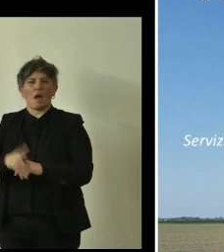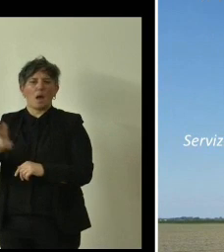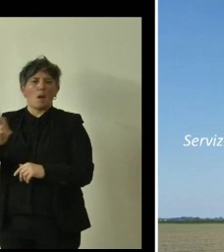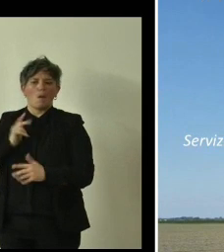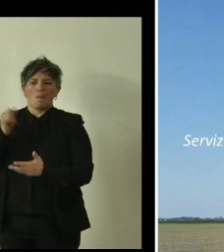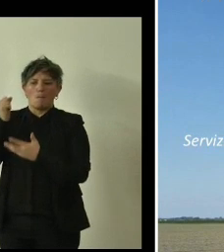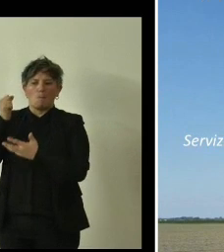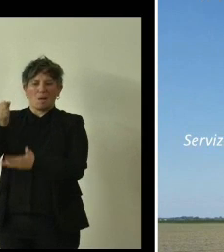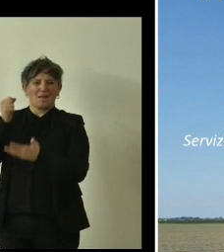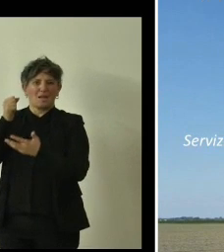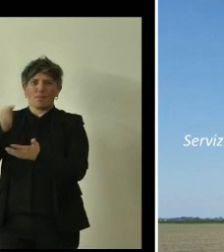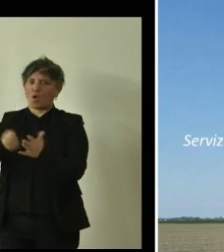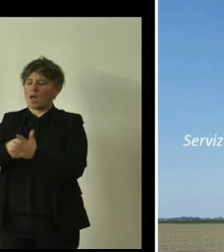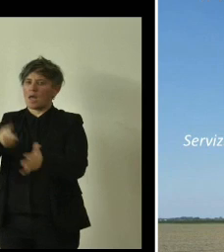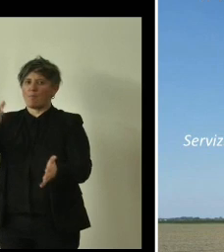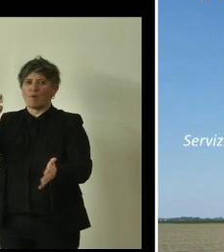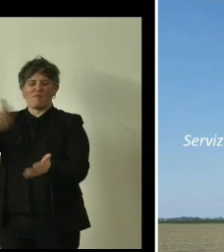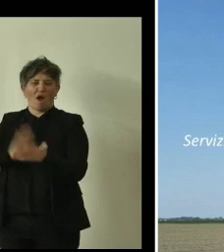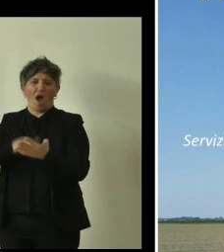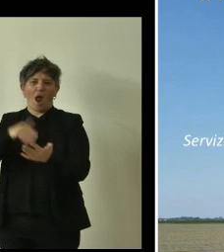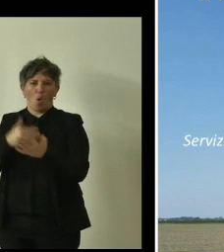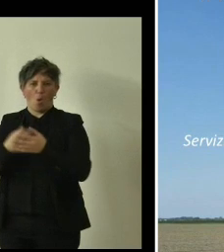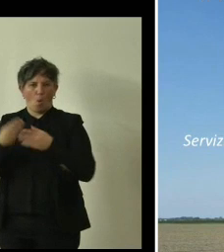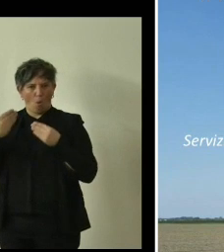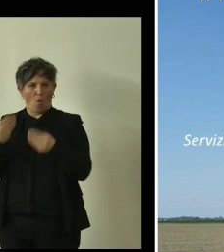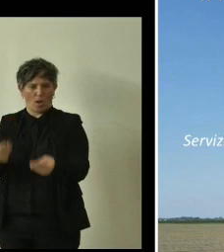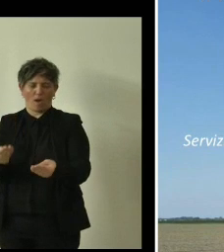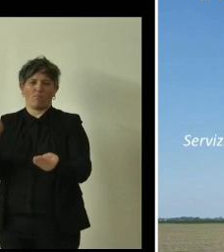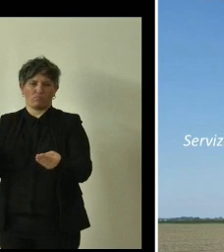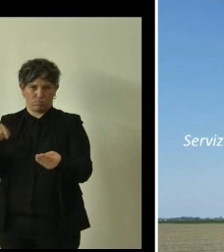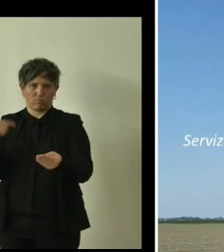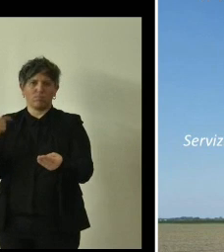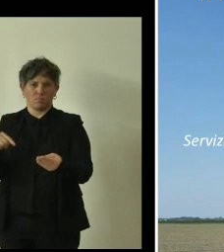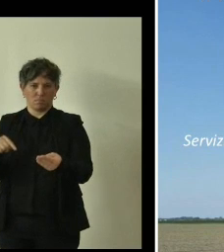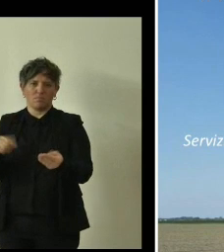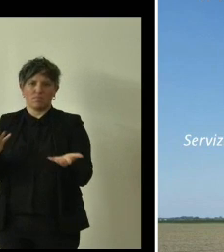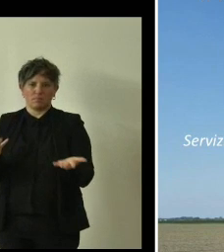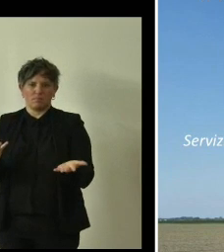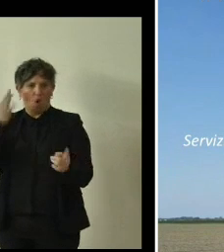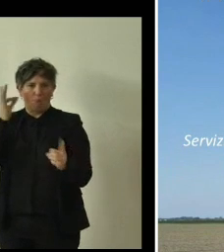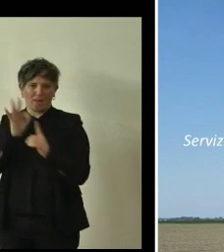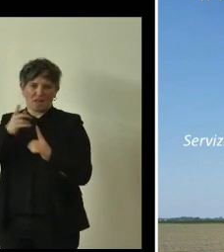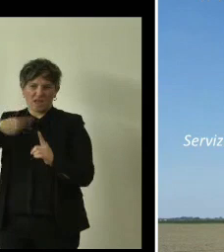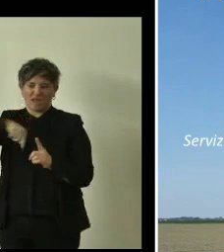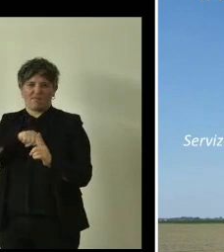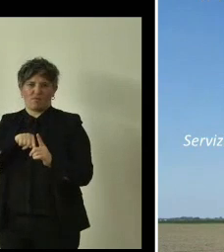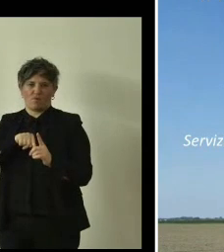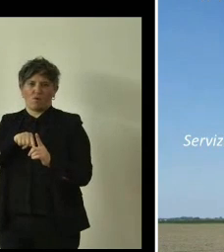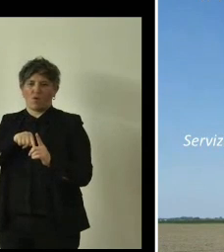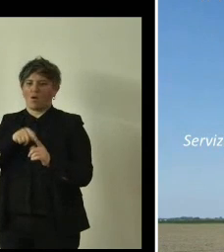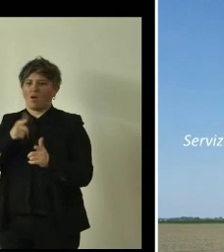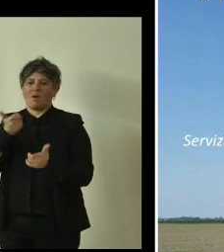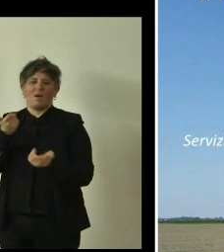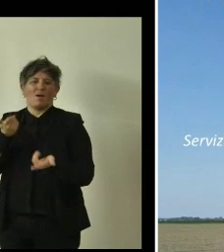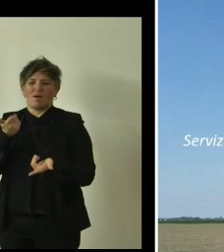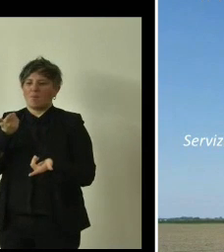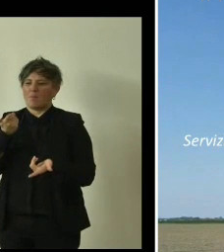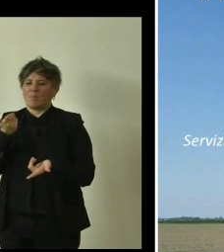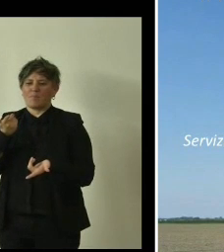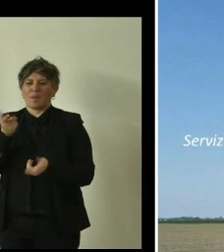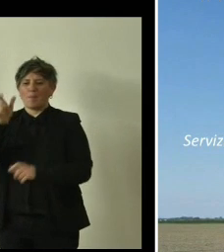importantissimo, pressoché sconosciuto per i non addetti ai lavori.